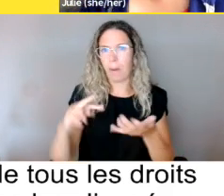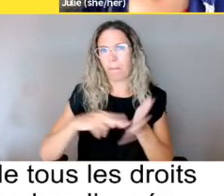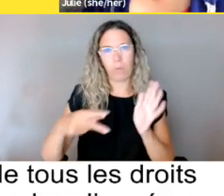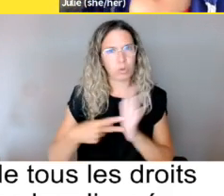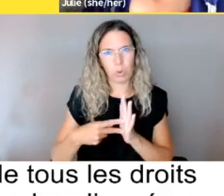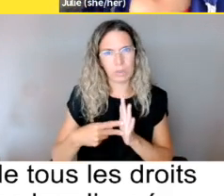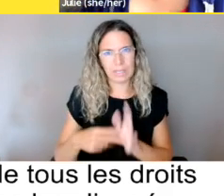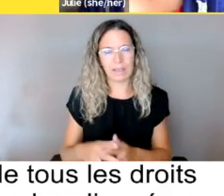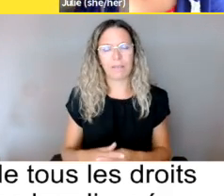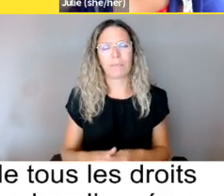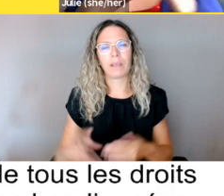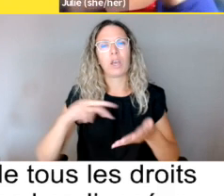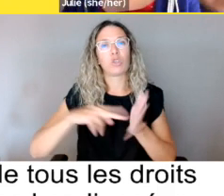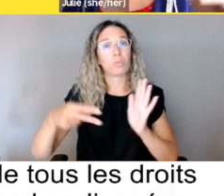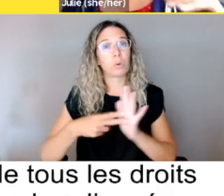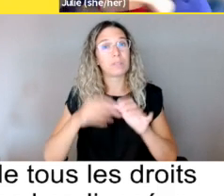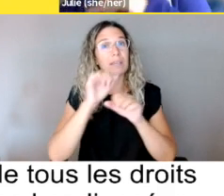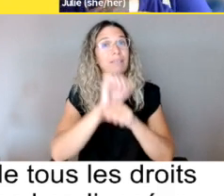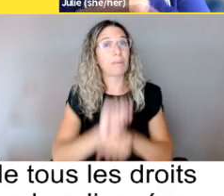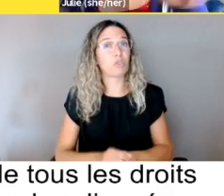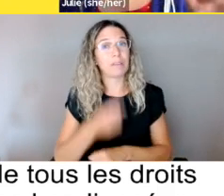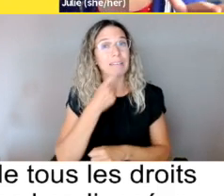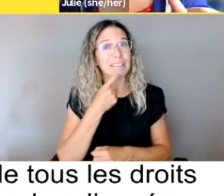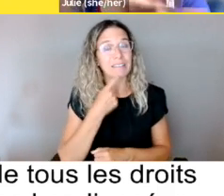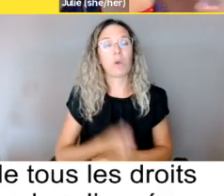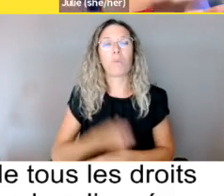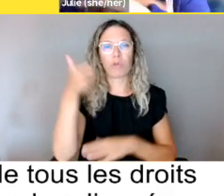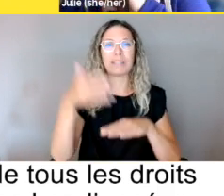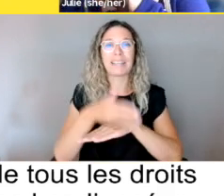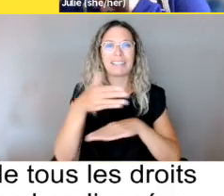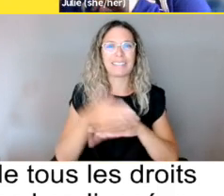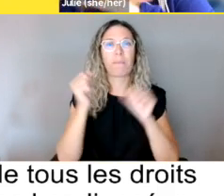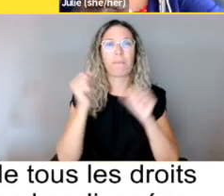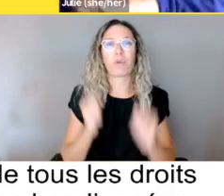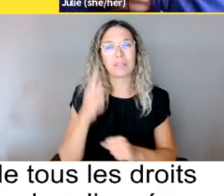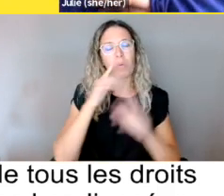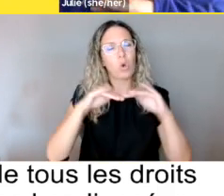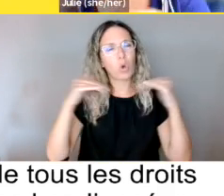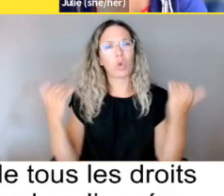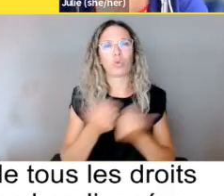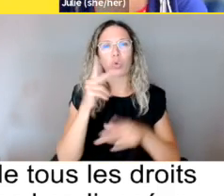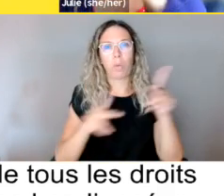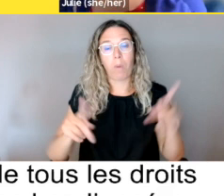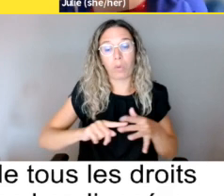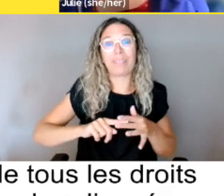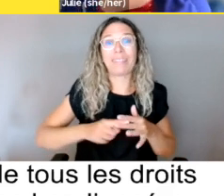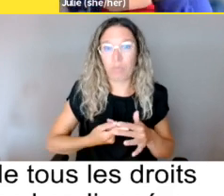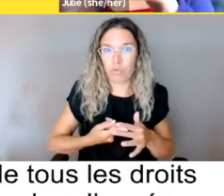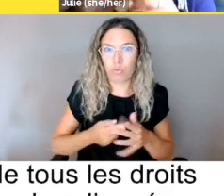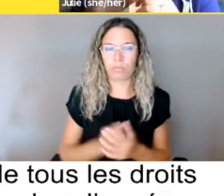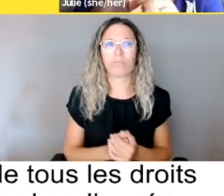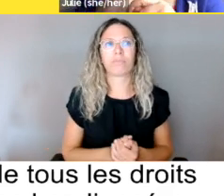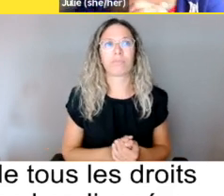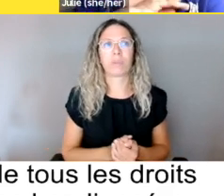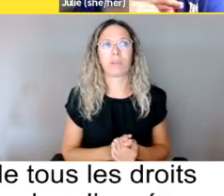'accessibilité. Donc, ça devrait normalement être le plus accessible possible pour tout le monde dès le début et